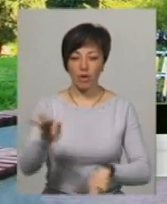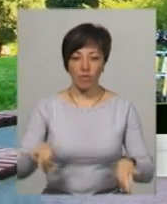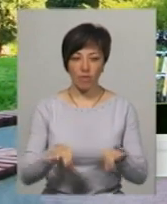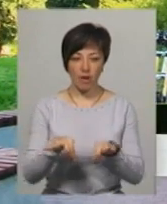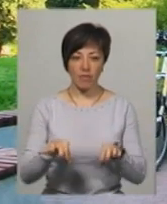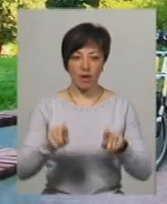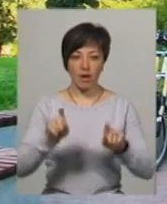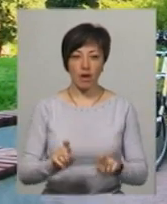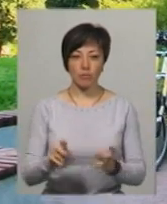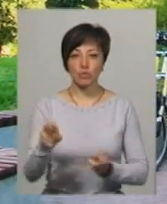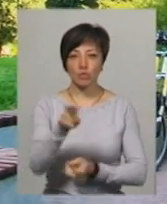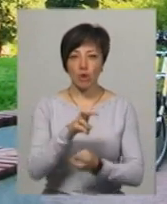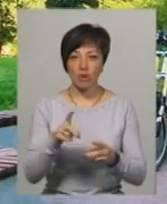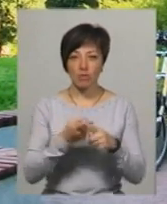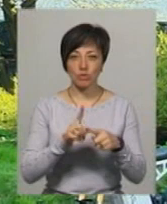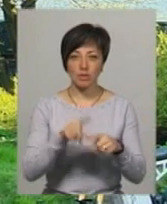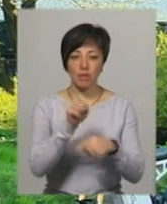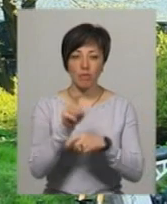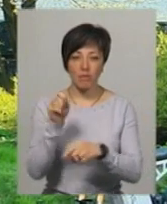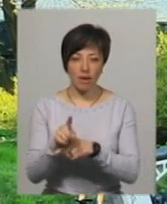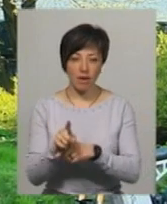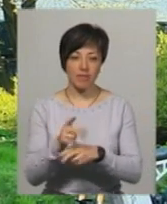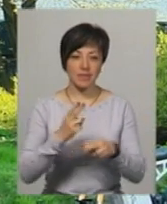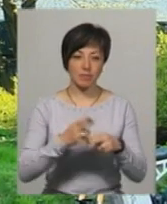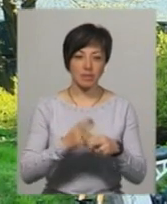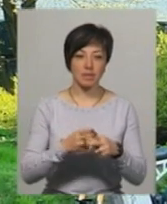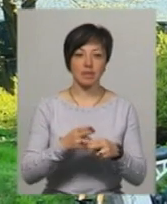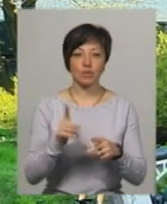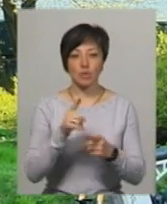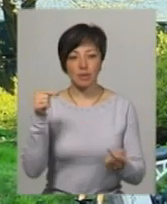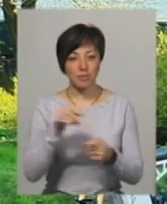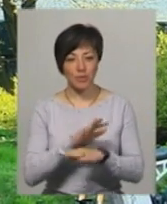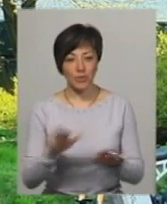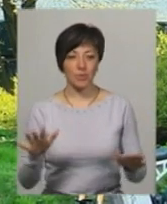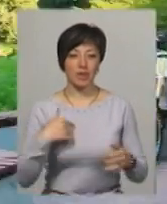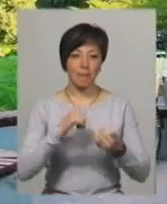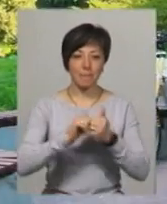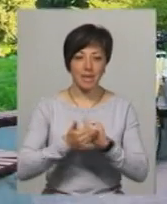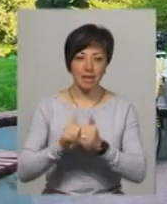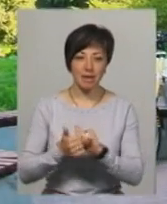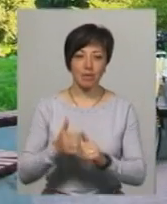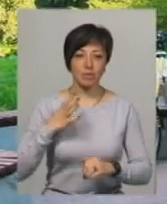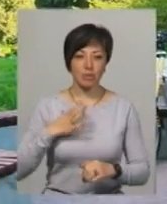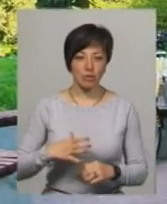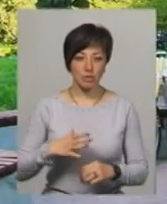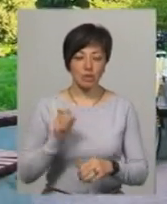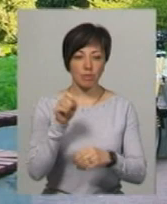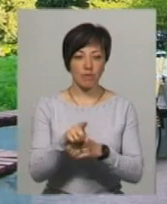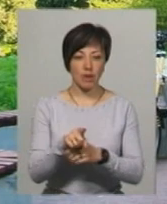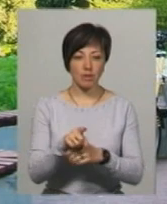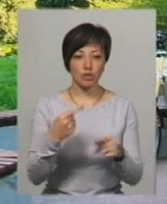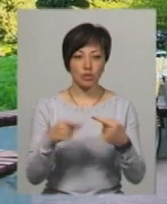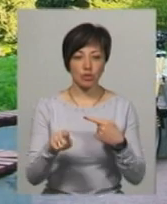шков комплектуючий, потім їх замовляв, збирав. Щось не підходило, я їх міняв. Прийшлося їх замовляти